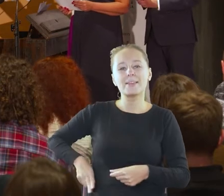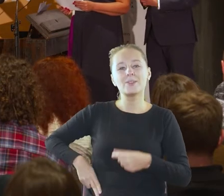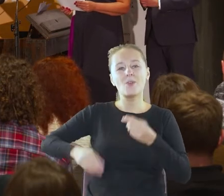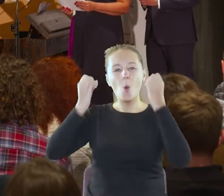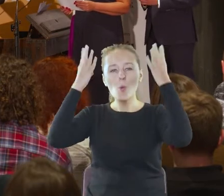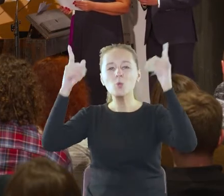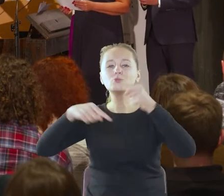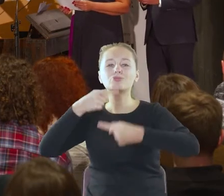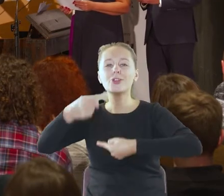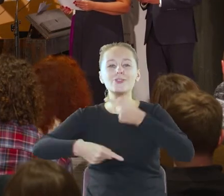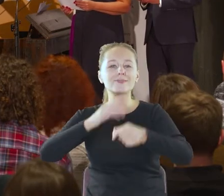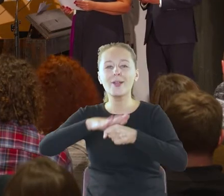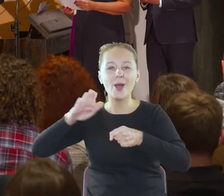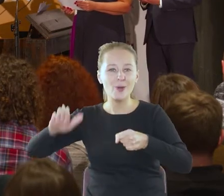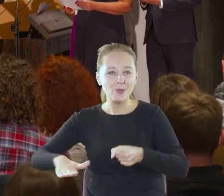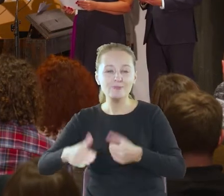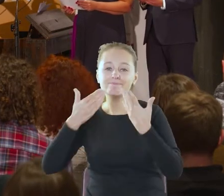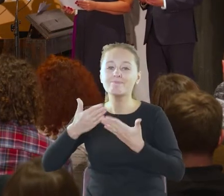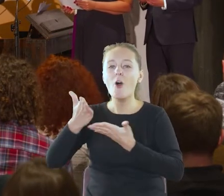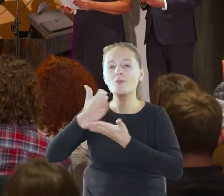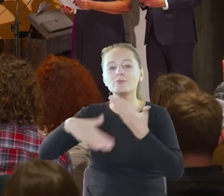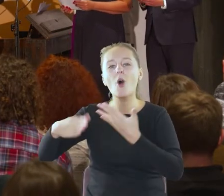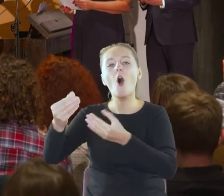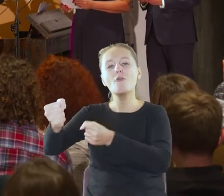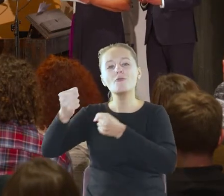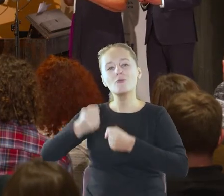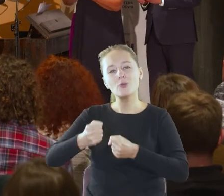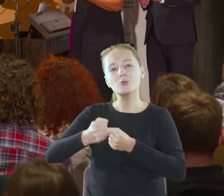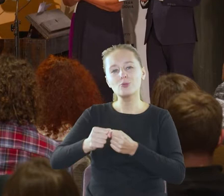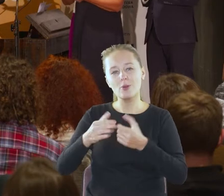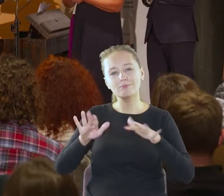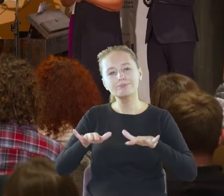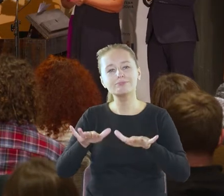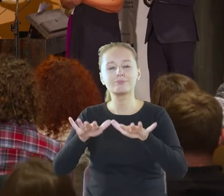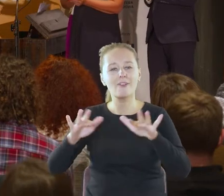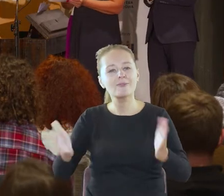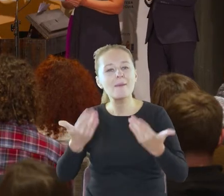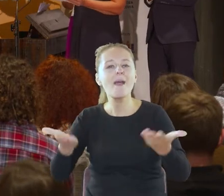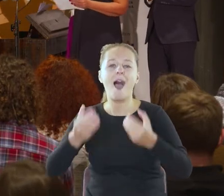Narodowego pochodzących z Funduszu Promocji Kultury. Brawa, poproszę.